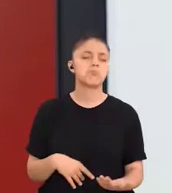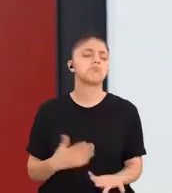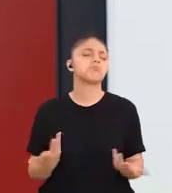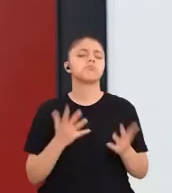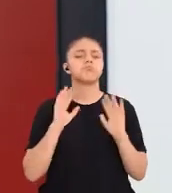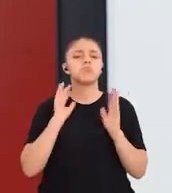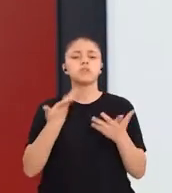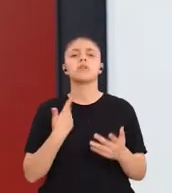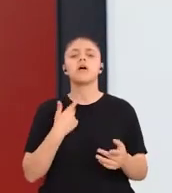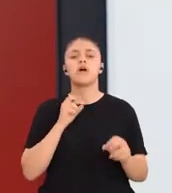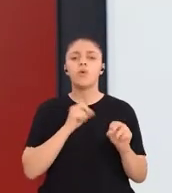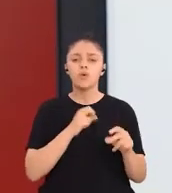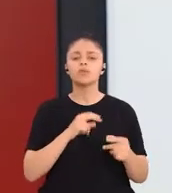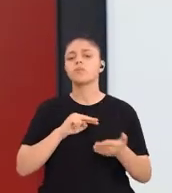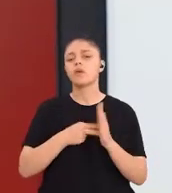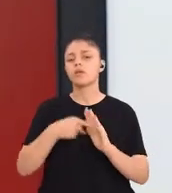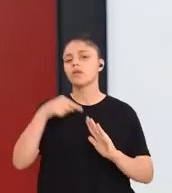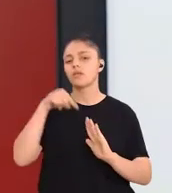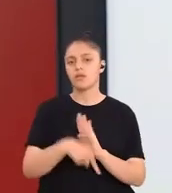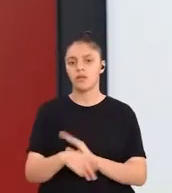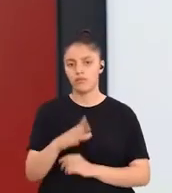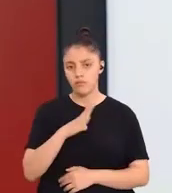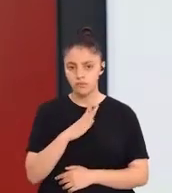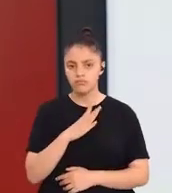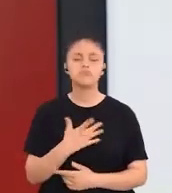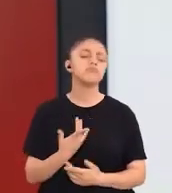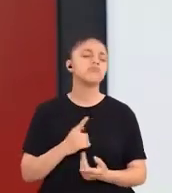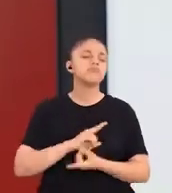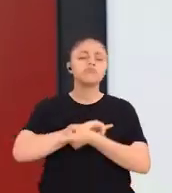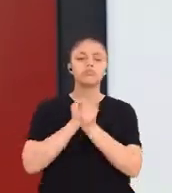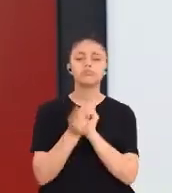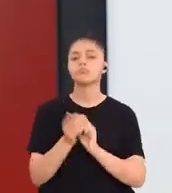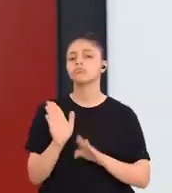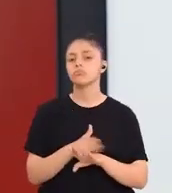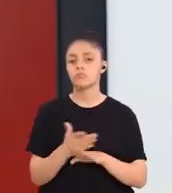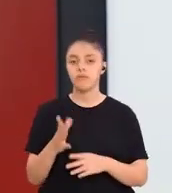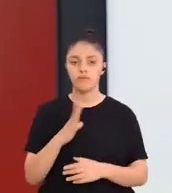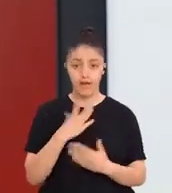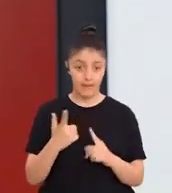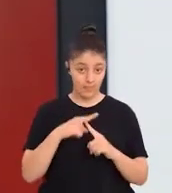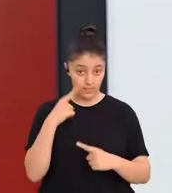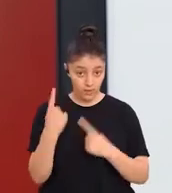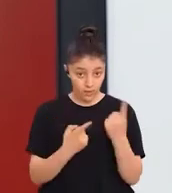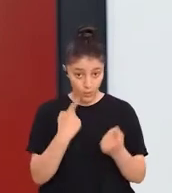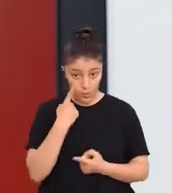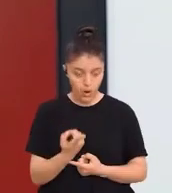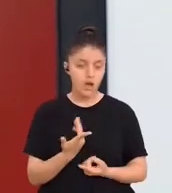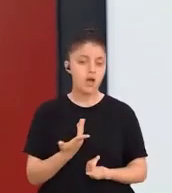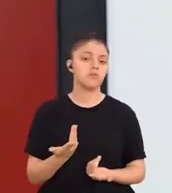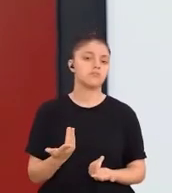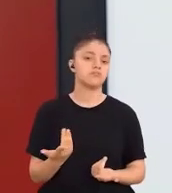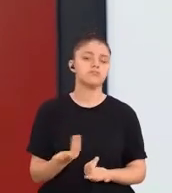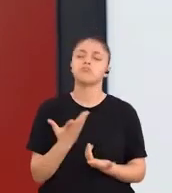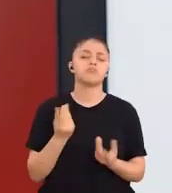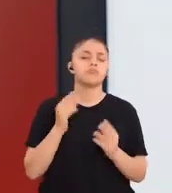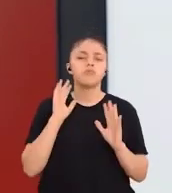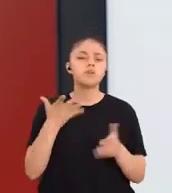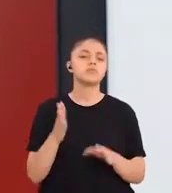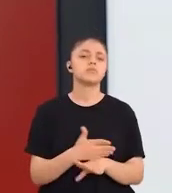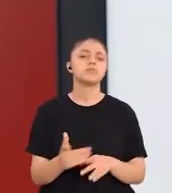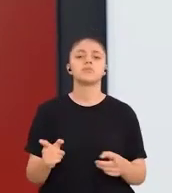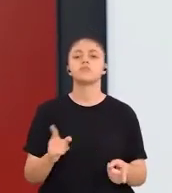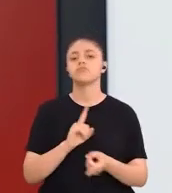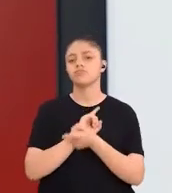olan pek çok öğretim yöntemi ve tekniği vardır. Kullanılabilecek birçok araç gereç özellikle teknolojik açıdan baktığımızda